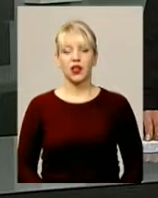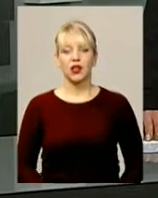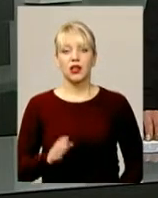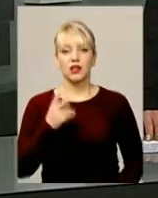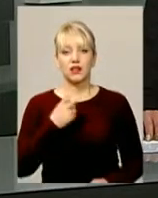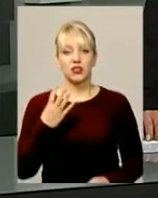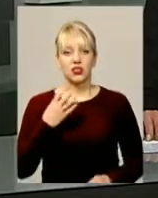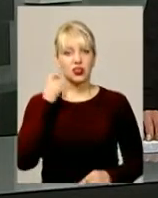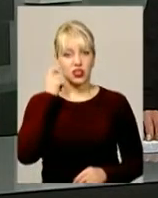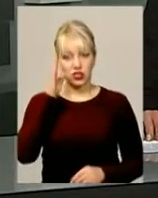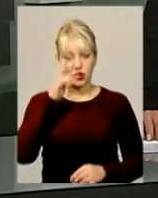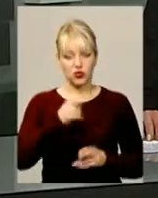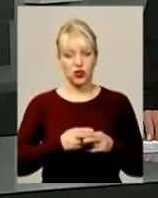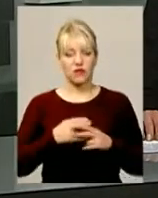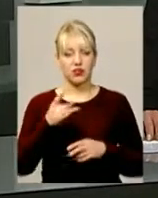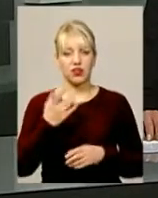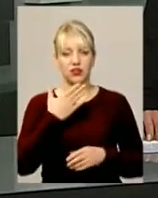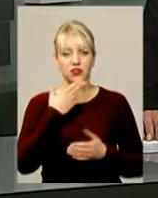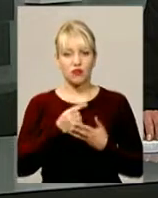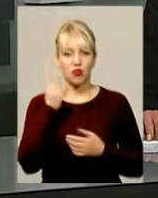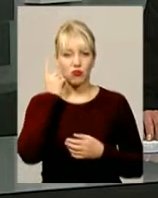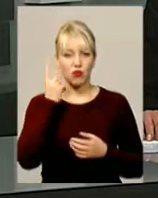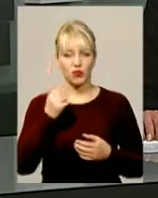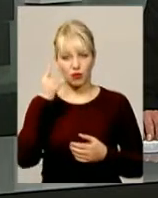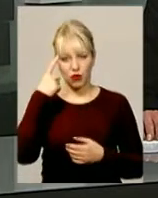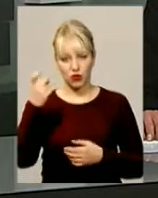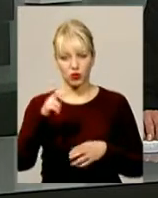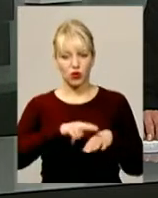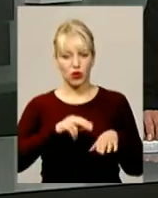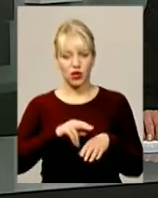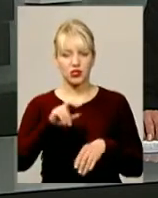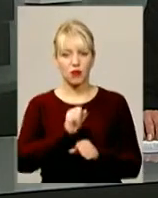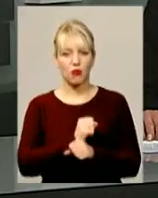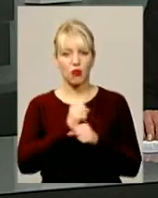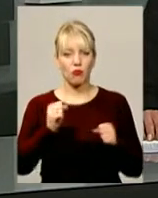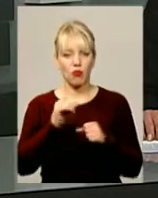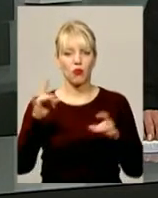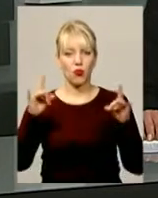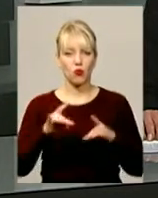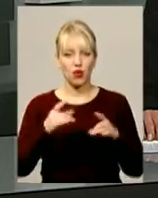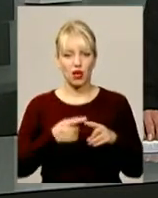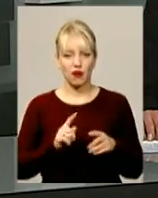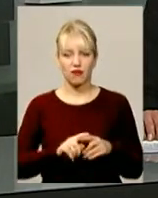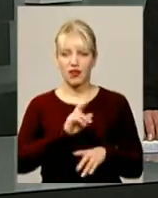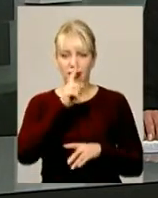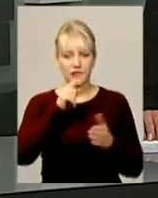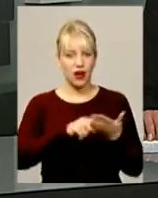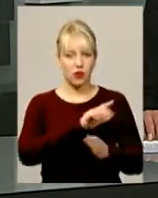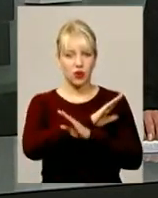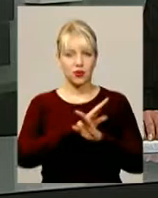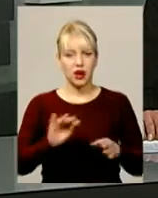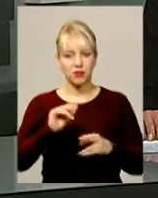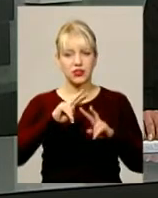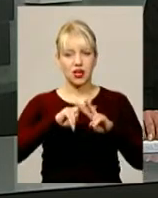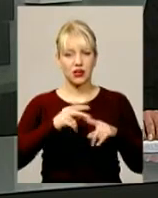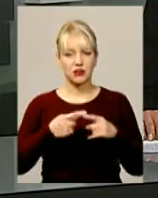Донайовецького району, який зі свого мобільного повідомив поліцію про закладину в кафе-бомбу, не потрапить за грати. Районний суд своє рішення про